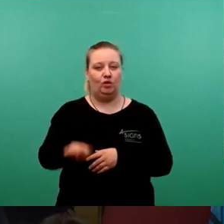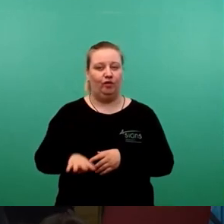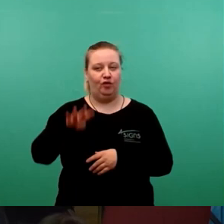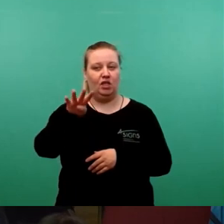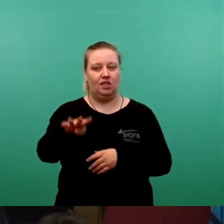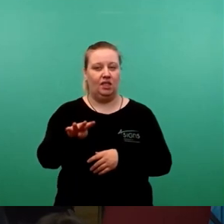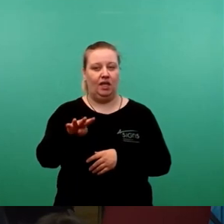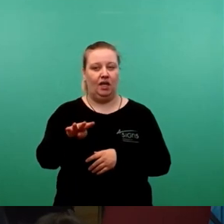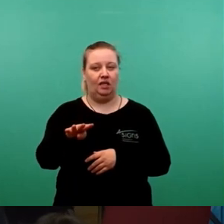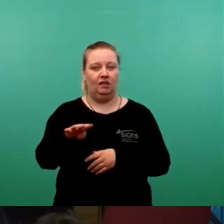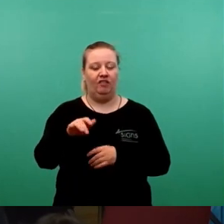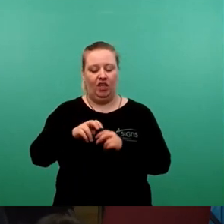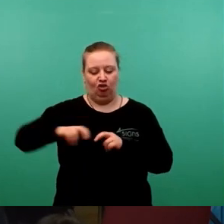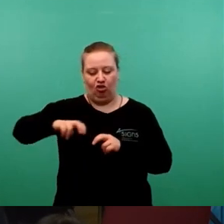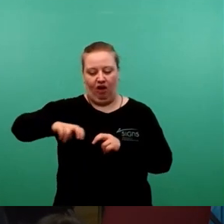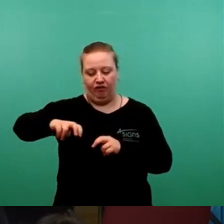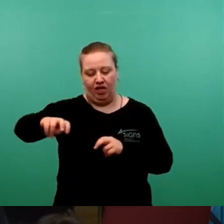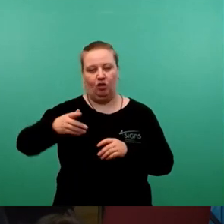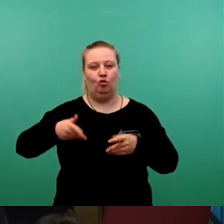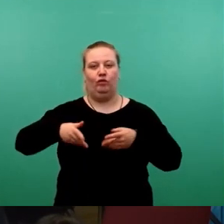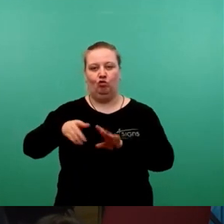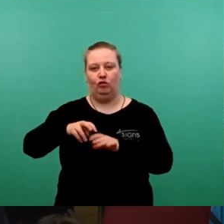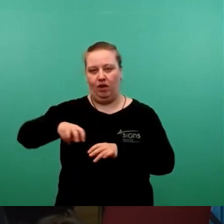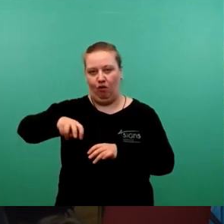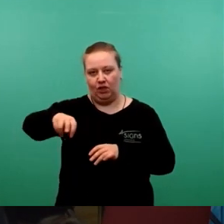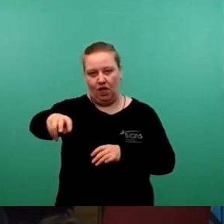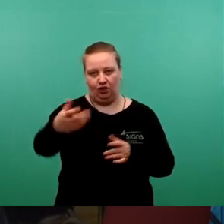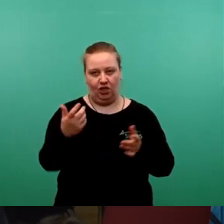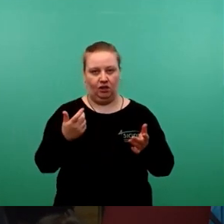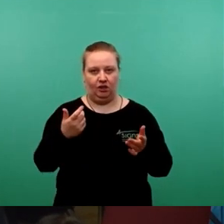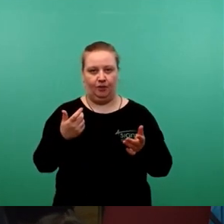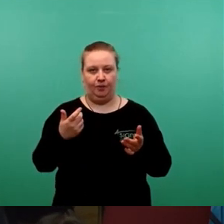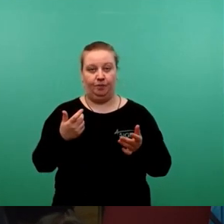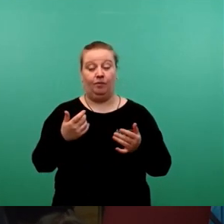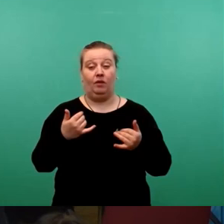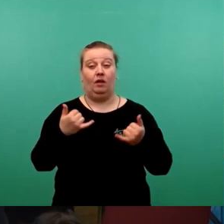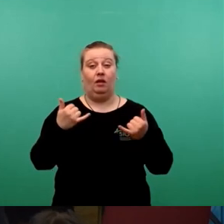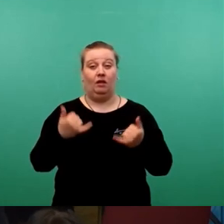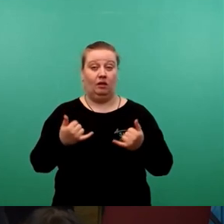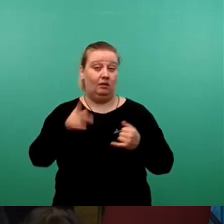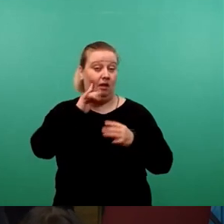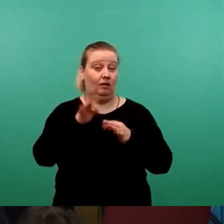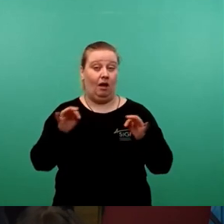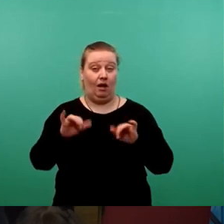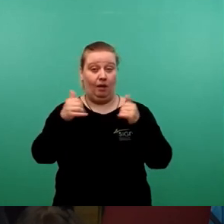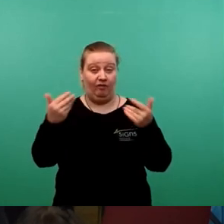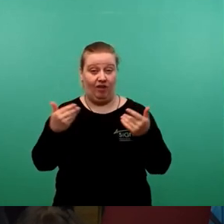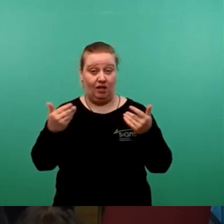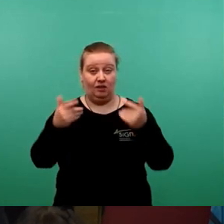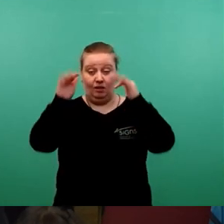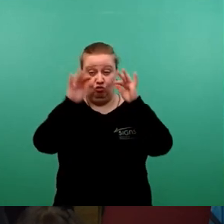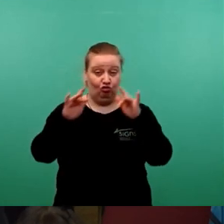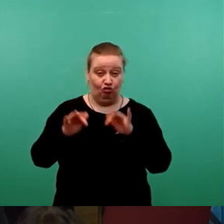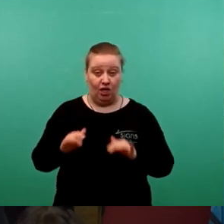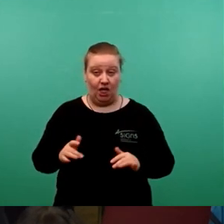Platzmitte schraffiert und einen Fußweg aufgezeichnet. Jetzt kann man täglich erleben, wie im Schnee ist es auch